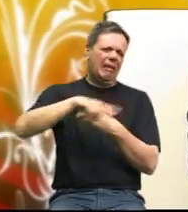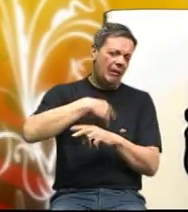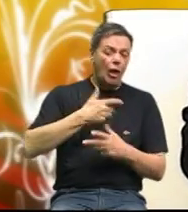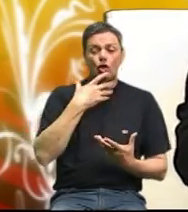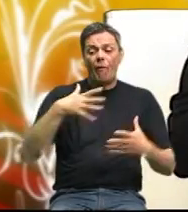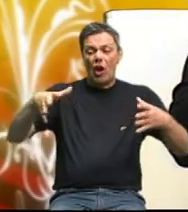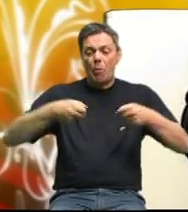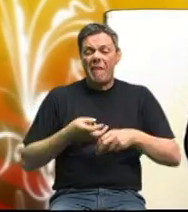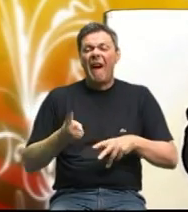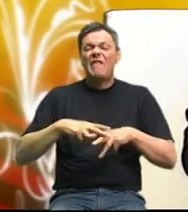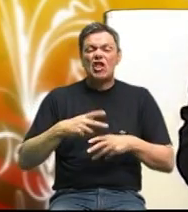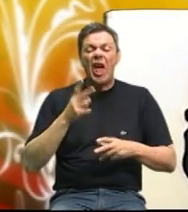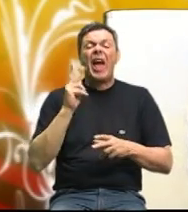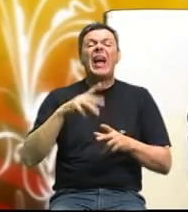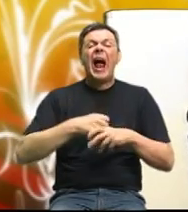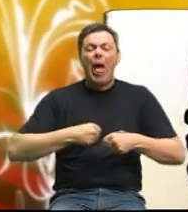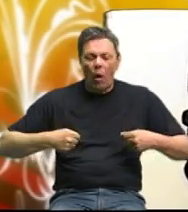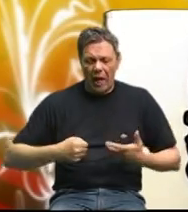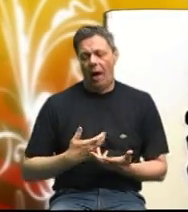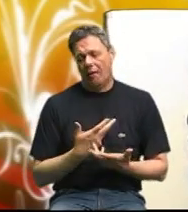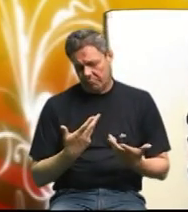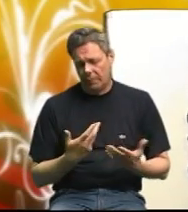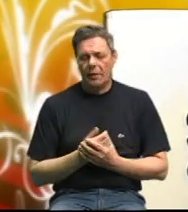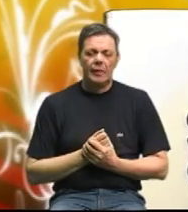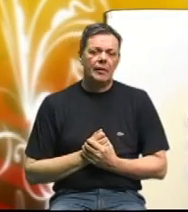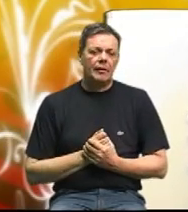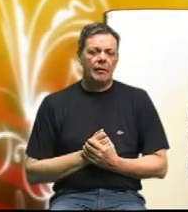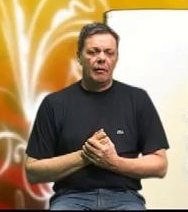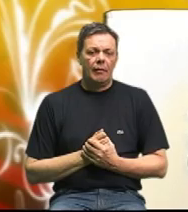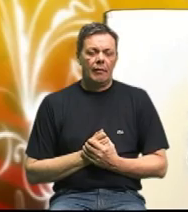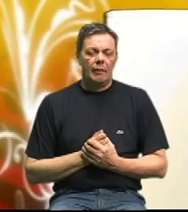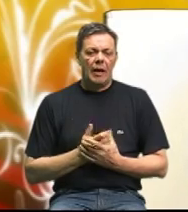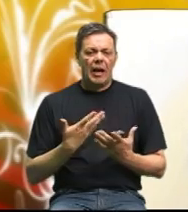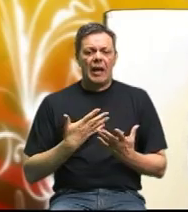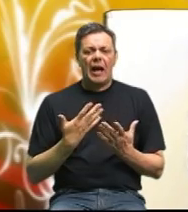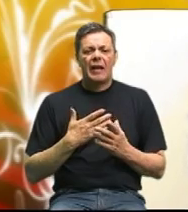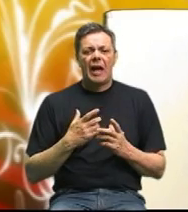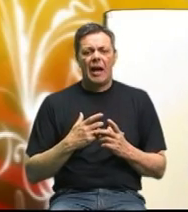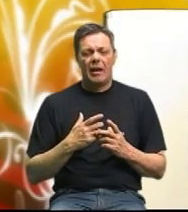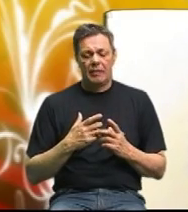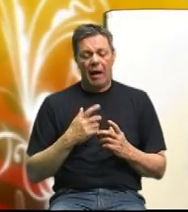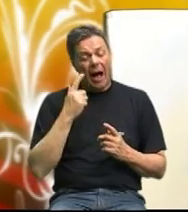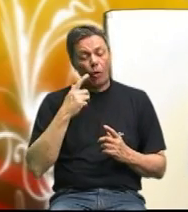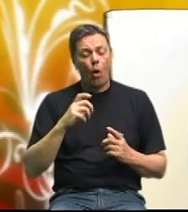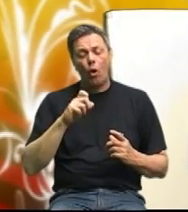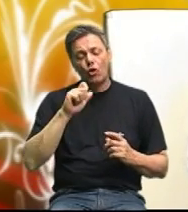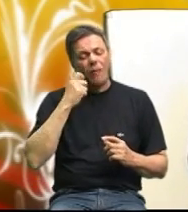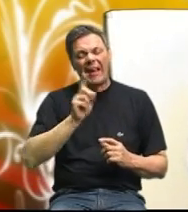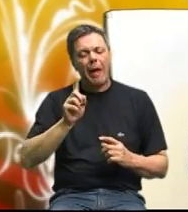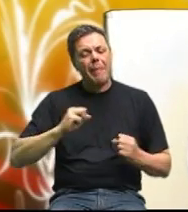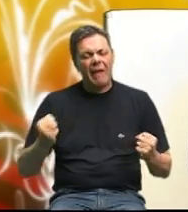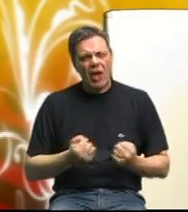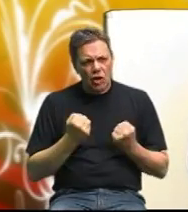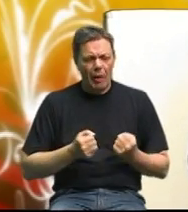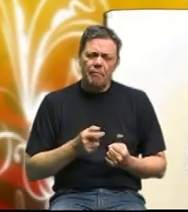više energije kao izgubi sa svojim životom. Kad čovjek neće vježbat, što je to